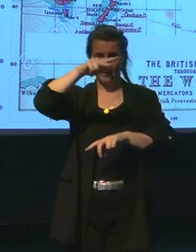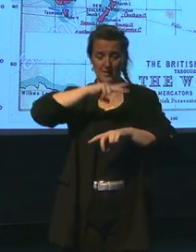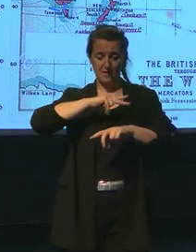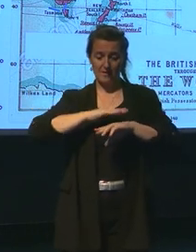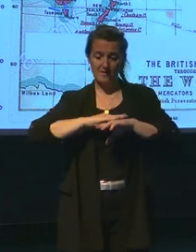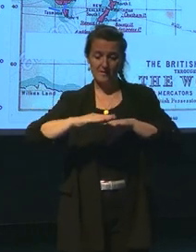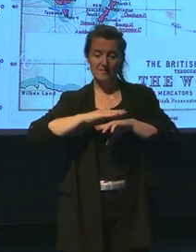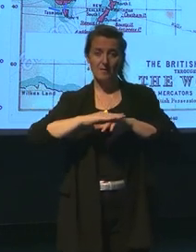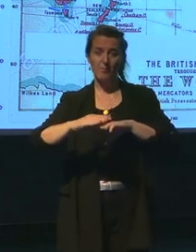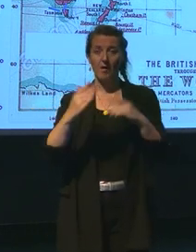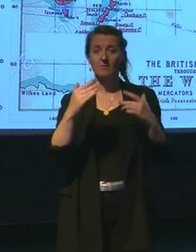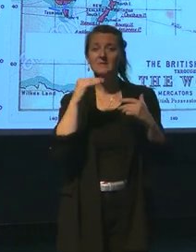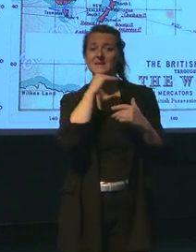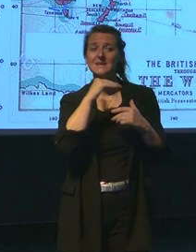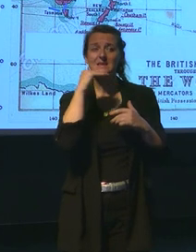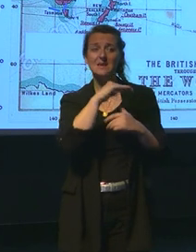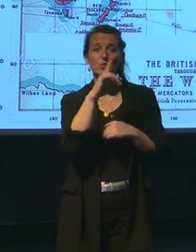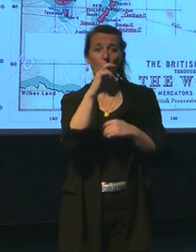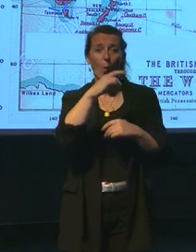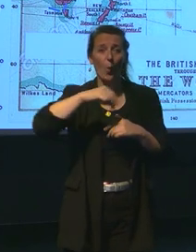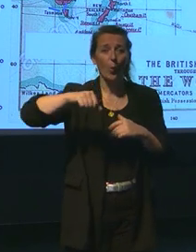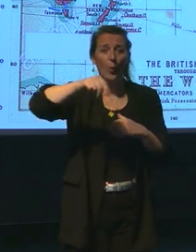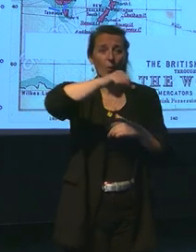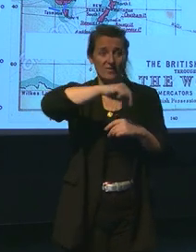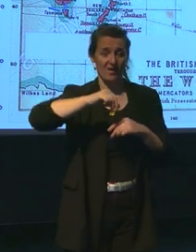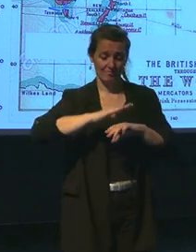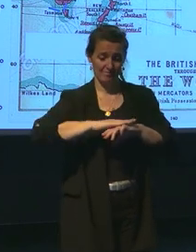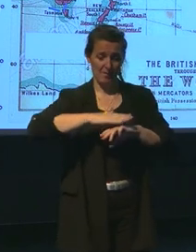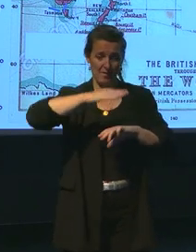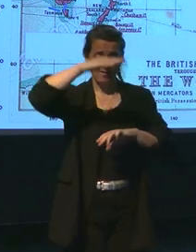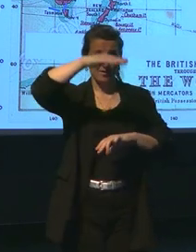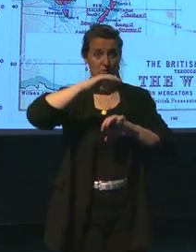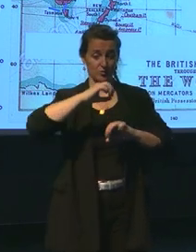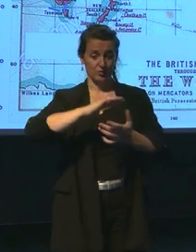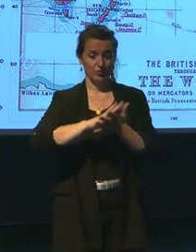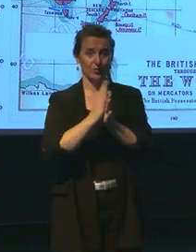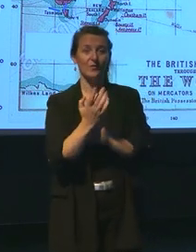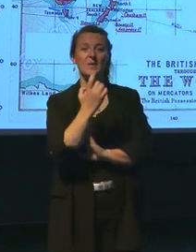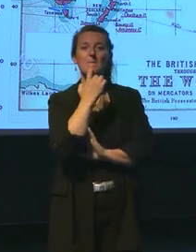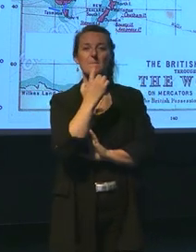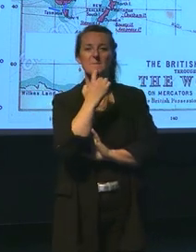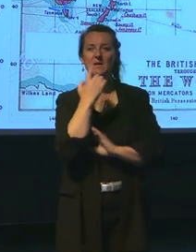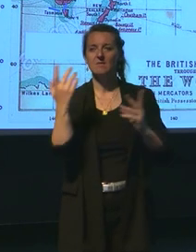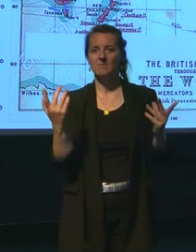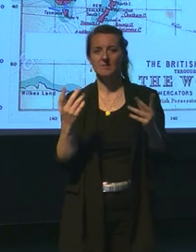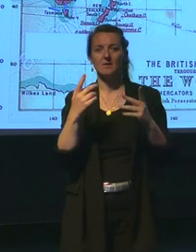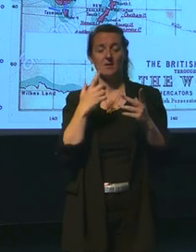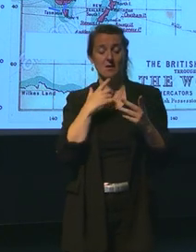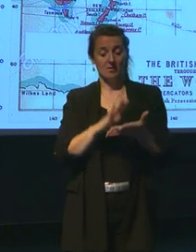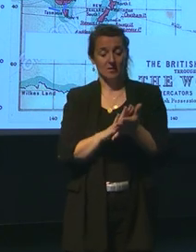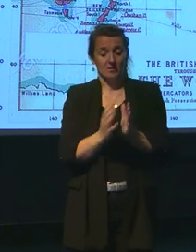à prélier et d'eau salue et vous avez donc une pile. Et en fait, à cette époque, on a développé ce qu'on appelait plutôt des piles liquides.